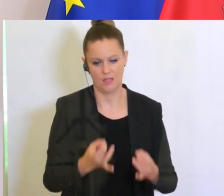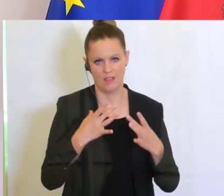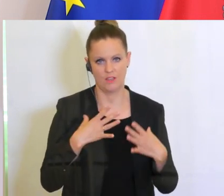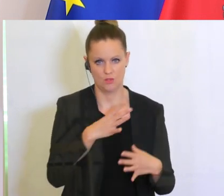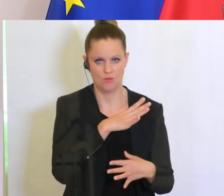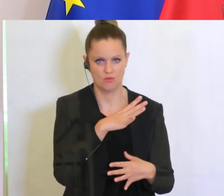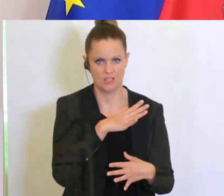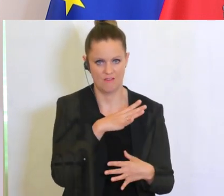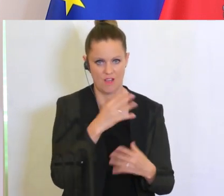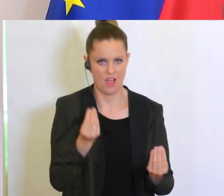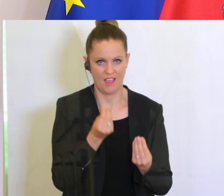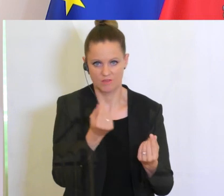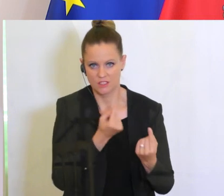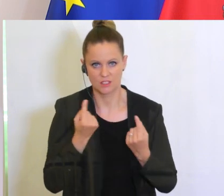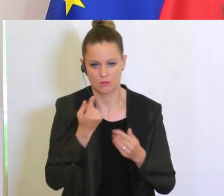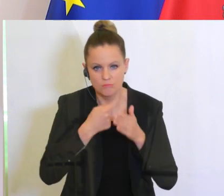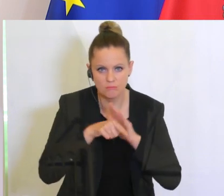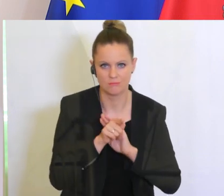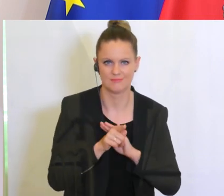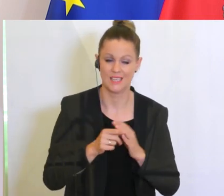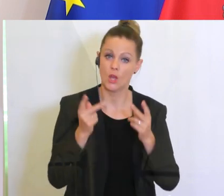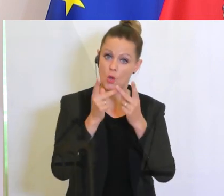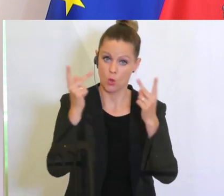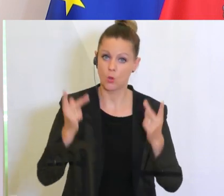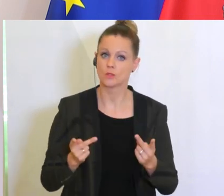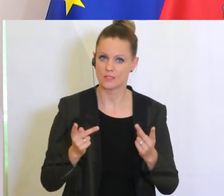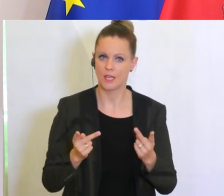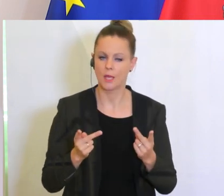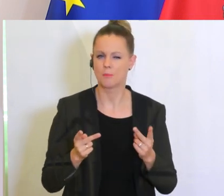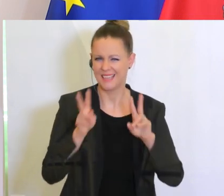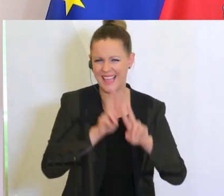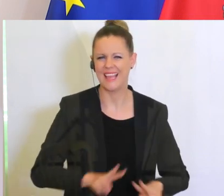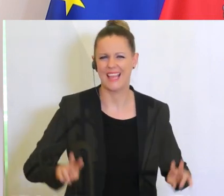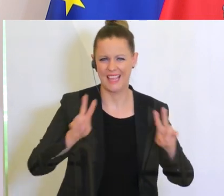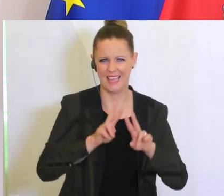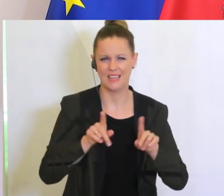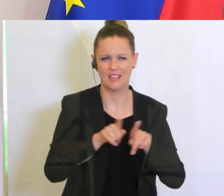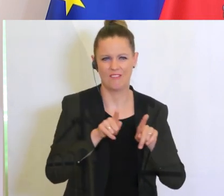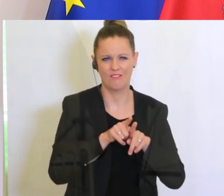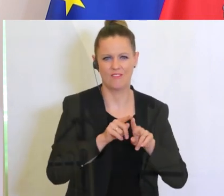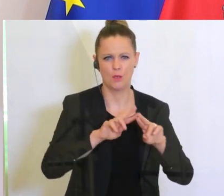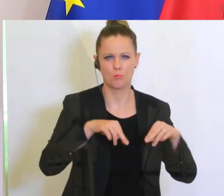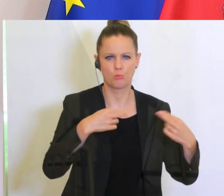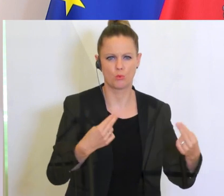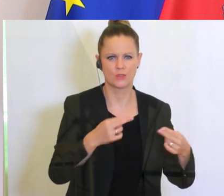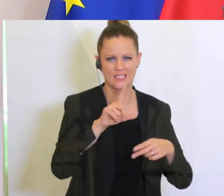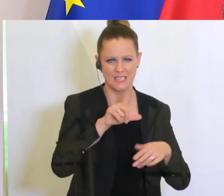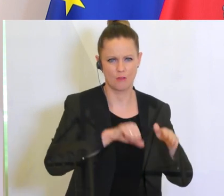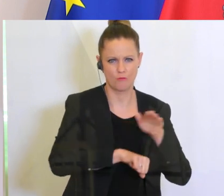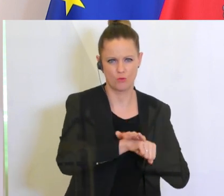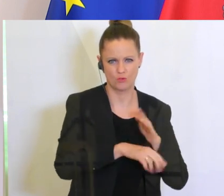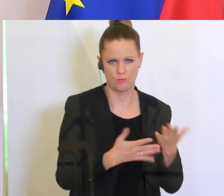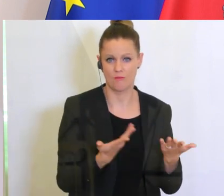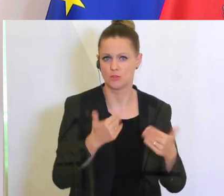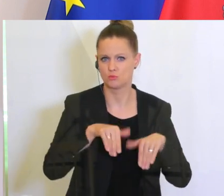infektionsgefährdende Situationen begeben. Das ganze Konzept ist relativ ähnlich zu dem der Bundesliga. Das ist ganz simpel. Was